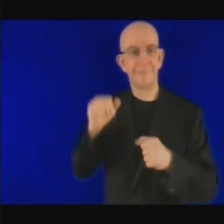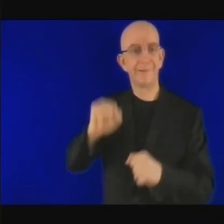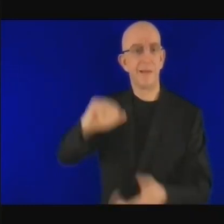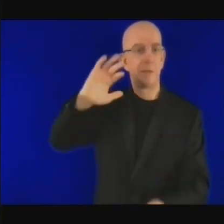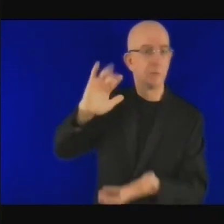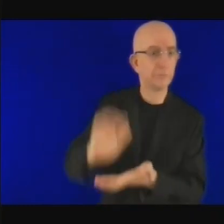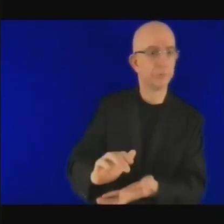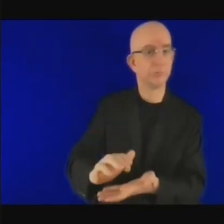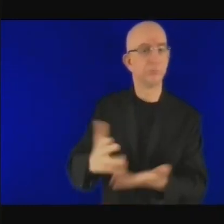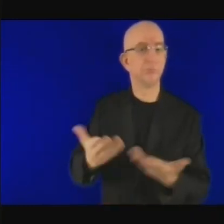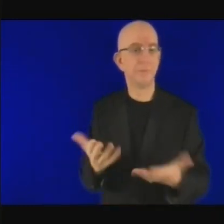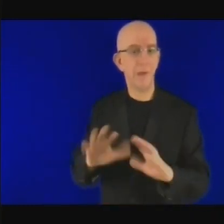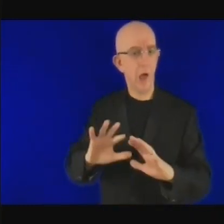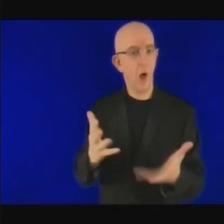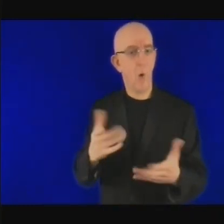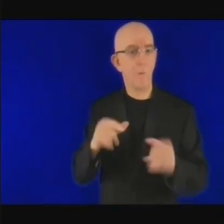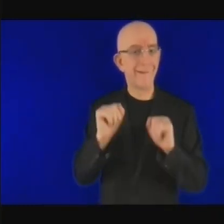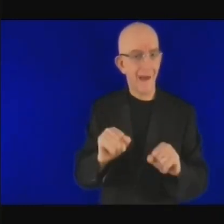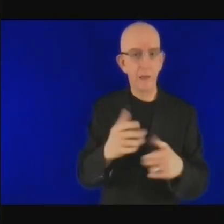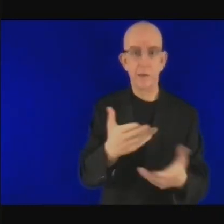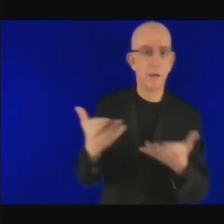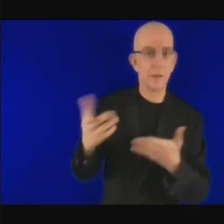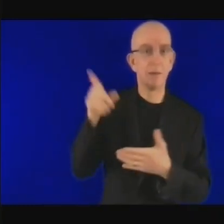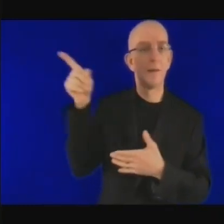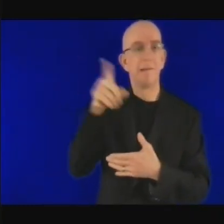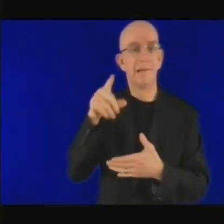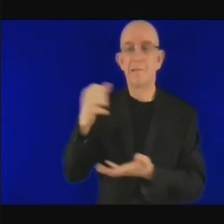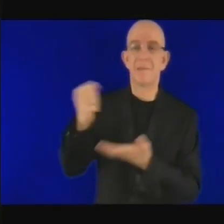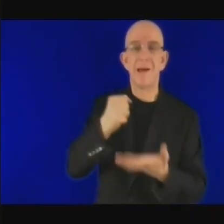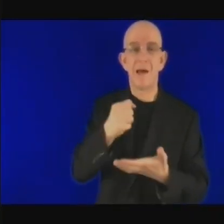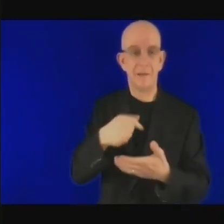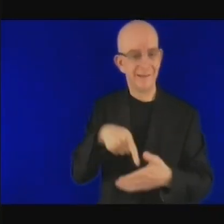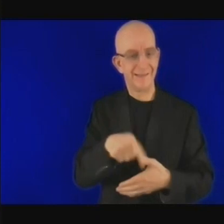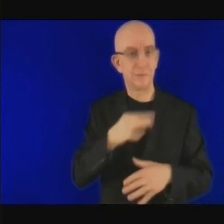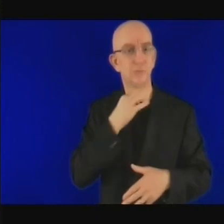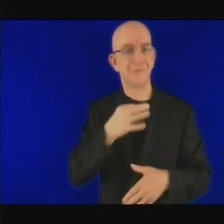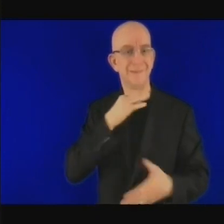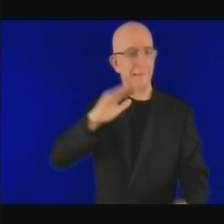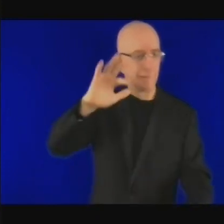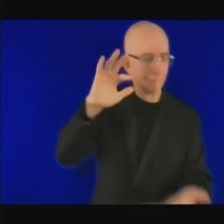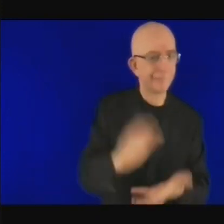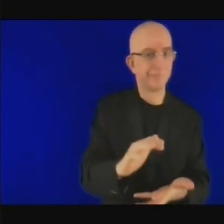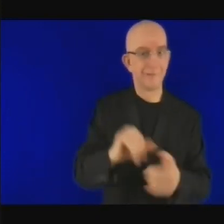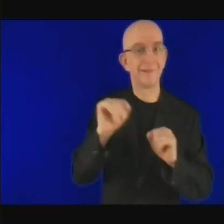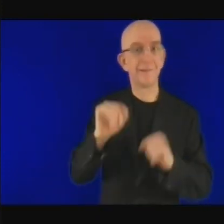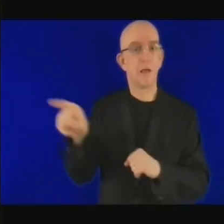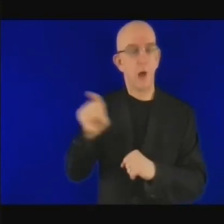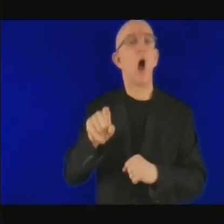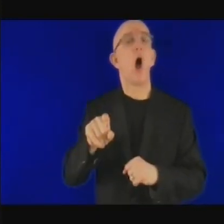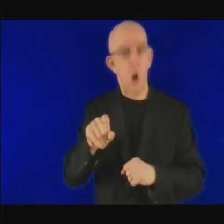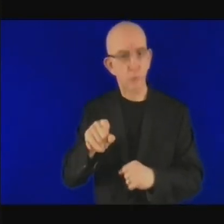commerciales de fournir cet appui en devise locale